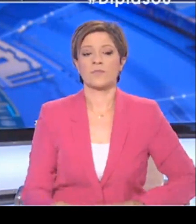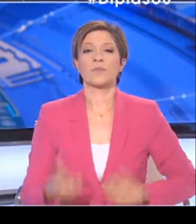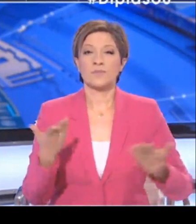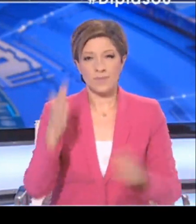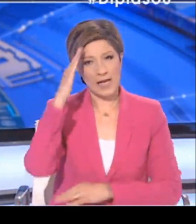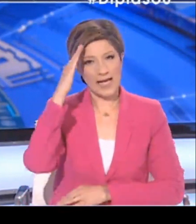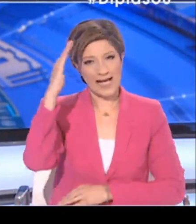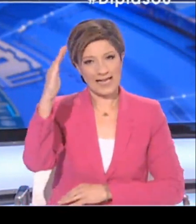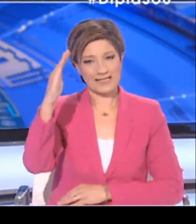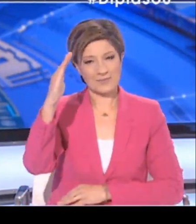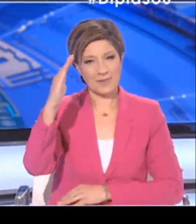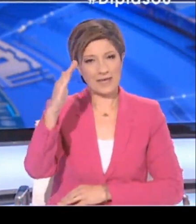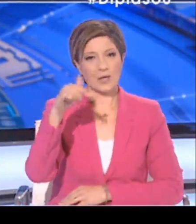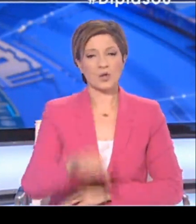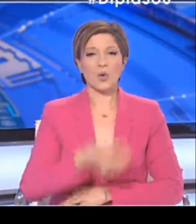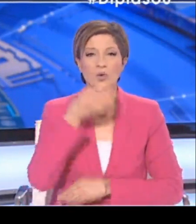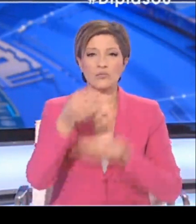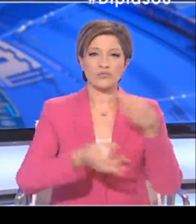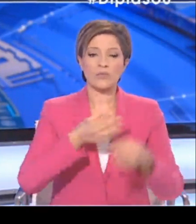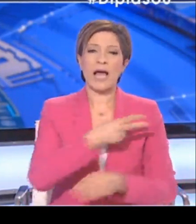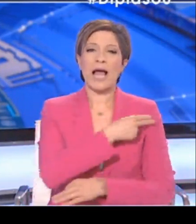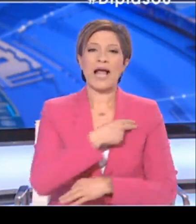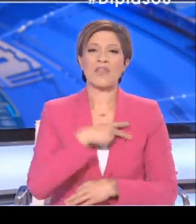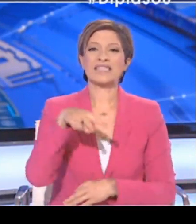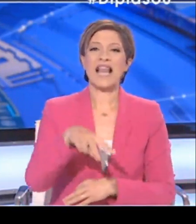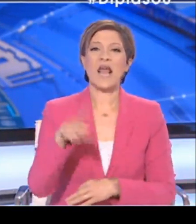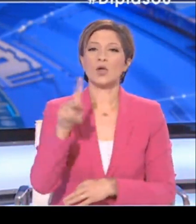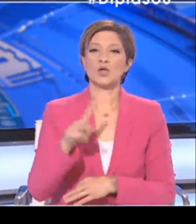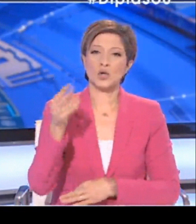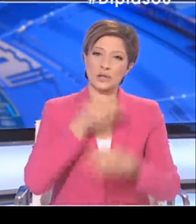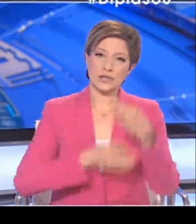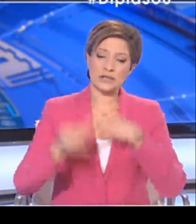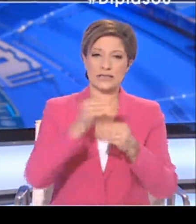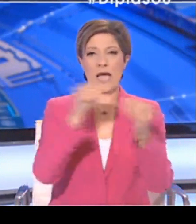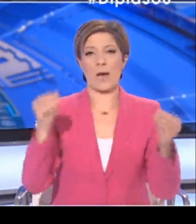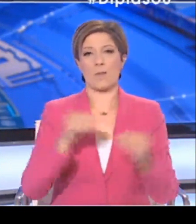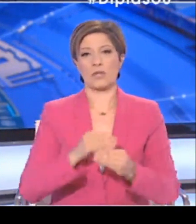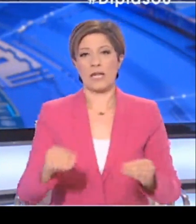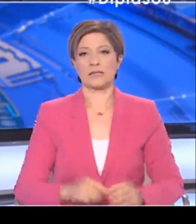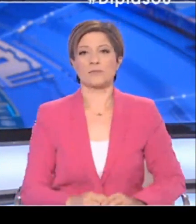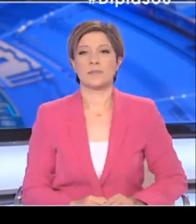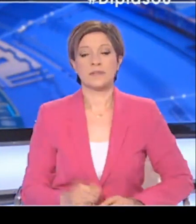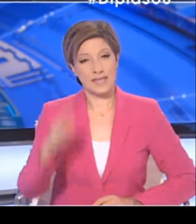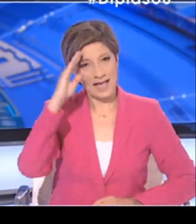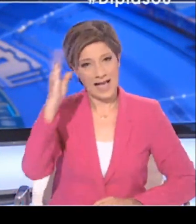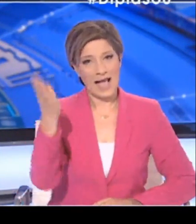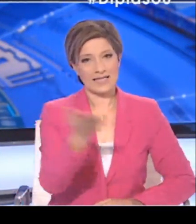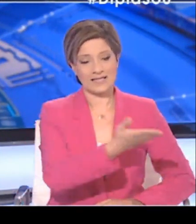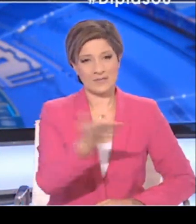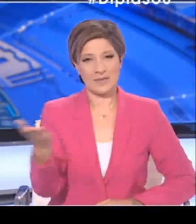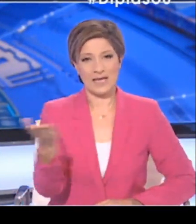Καλησπέρα σας. Δίνω αμεσούς το λόγο στον καθηγητή Λεόντιο Κοστρίκη για την ανακοίνωση των σημερινών αποτελεσμάτων. Καλησπέρα σας.